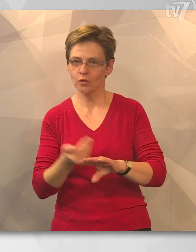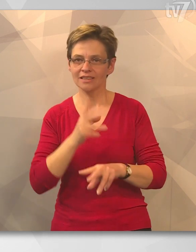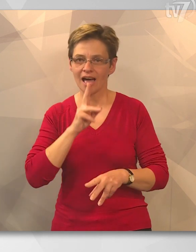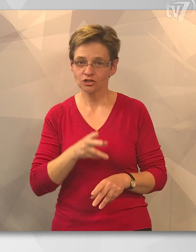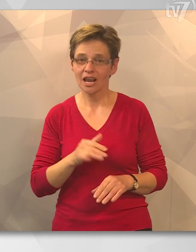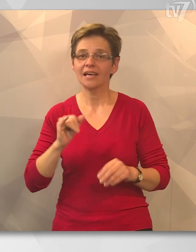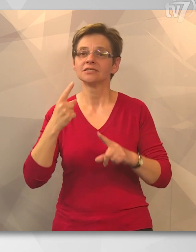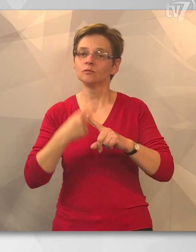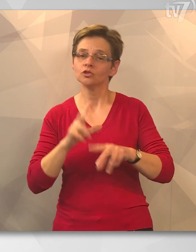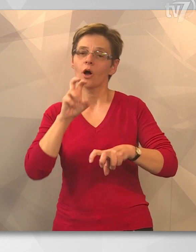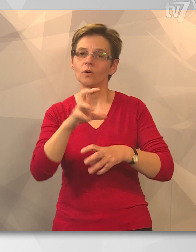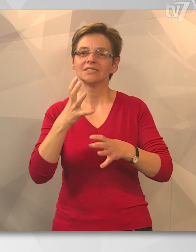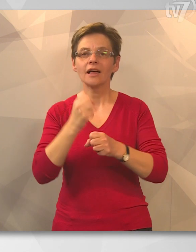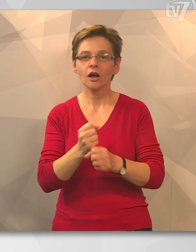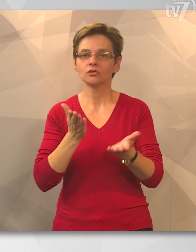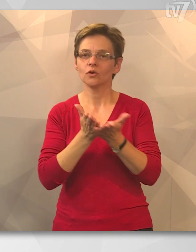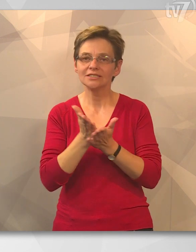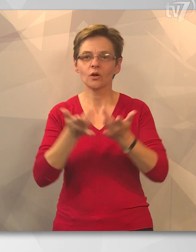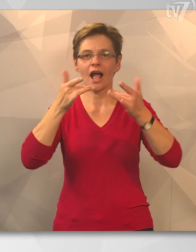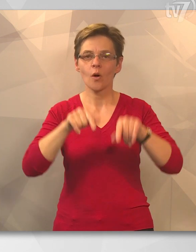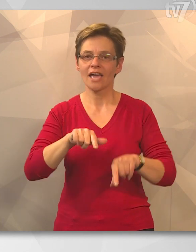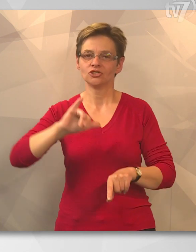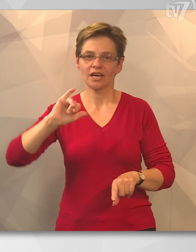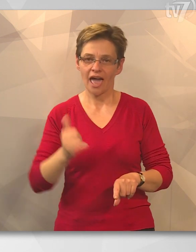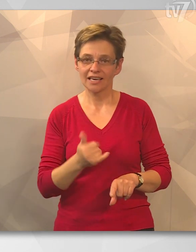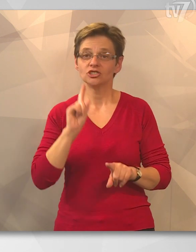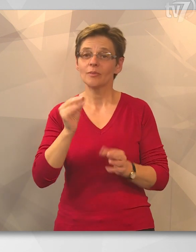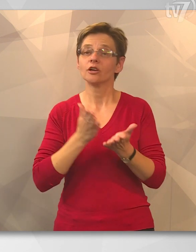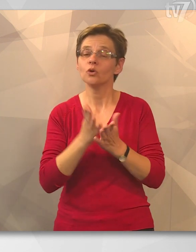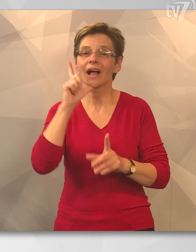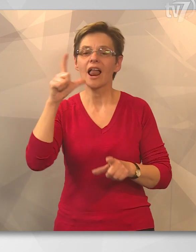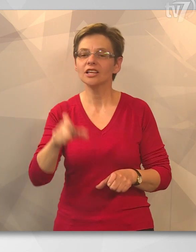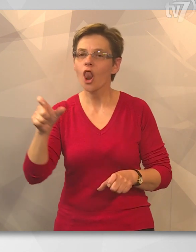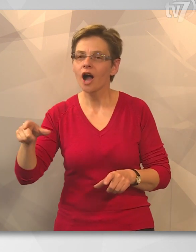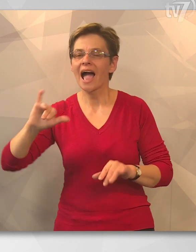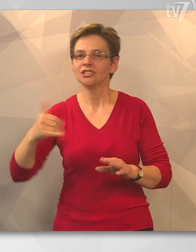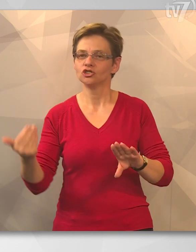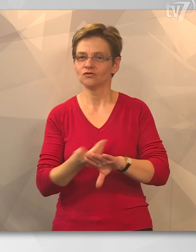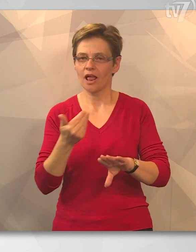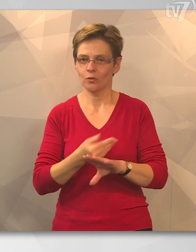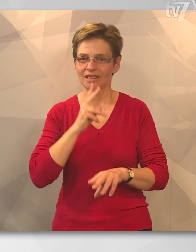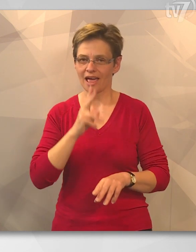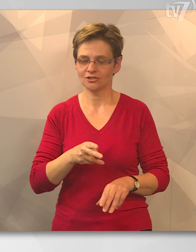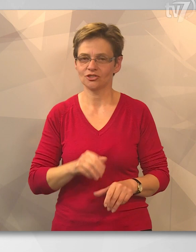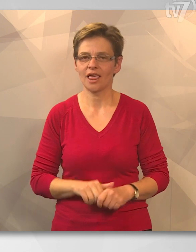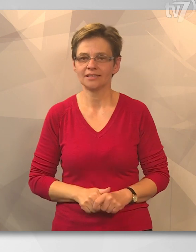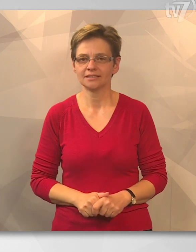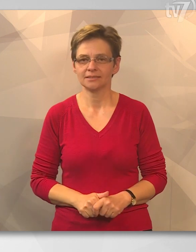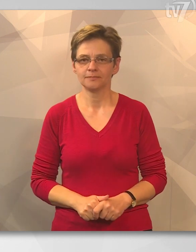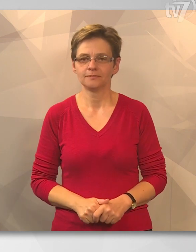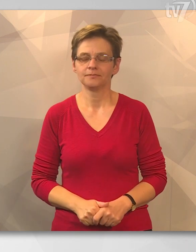korszerűsítik. Emellett a hozzátartozók kiszolgáló helyiségeket, de még a szolgálati lakásokat is felújítják.